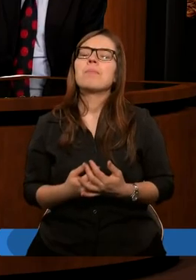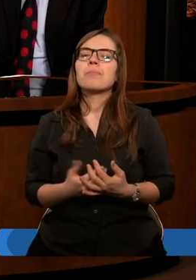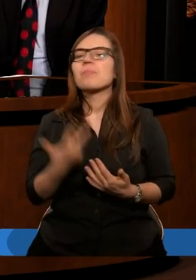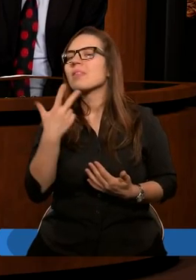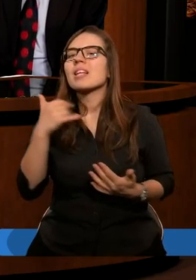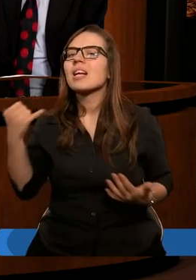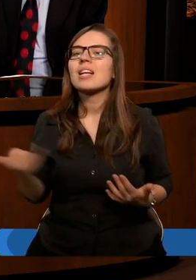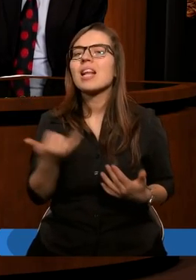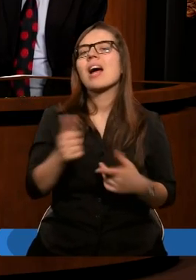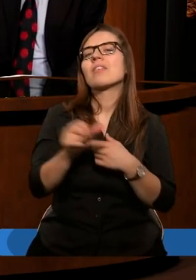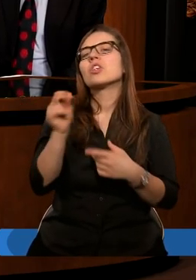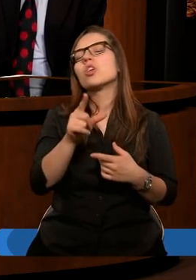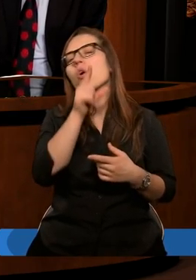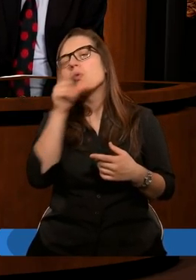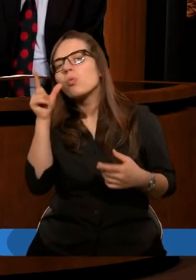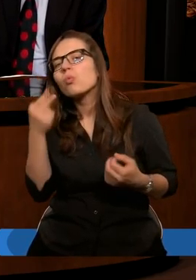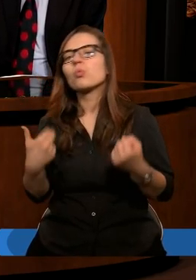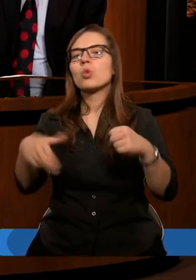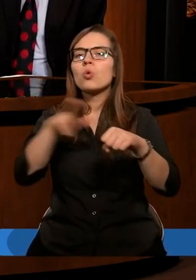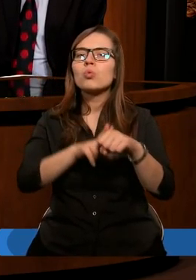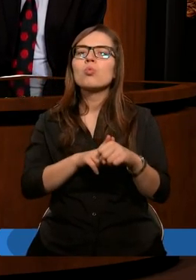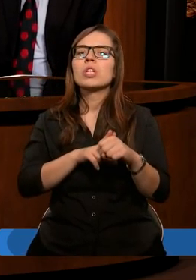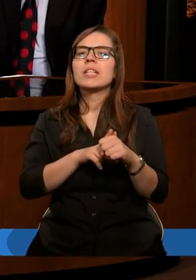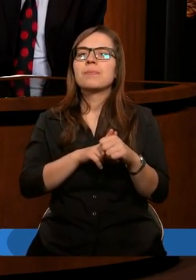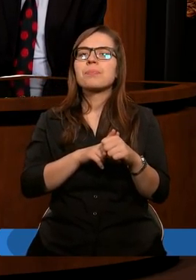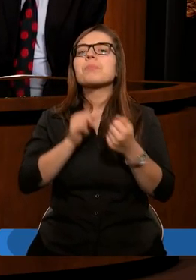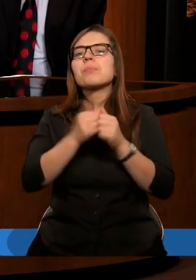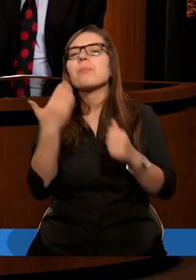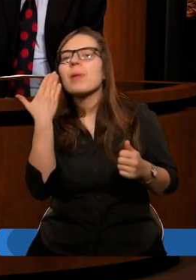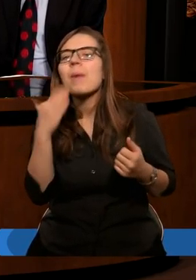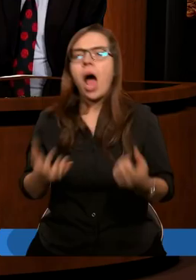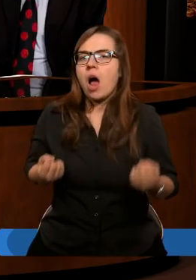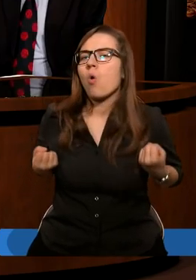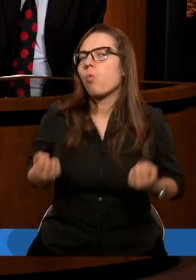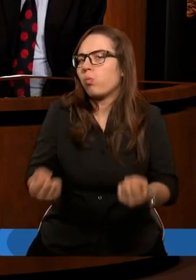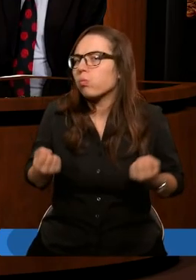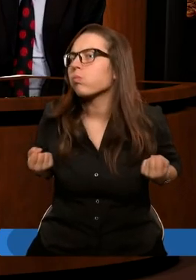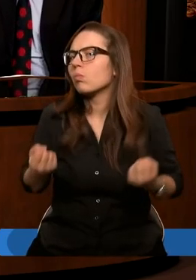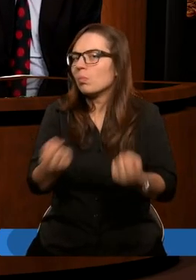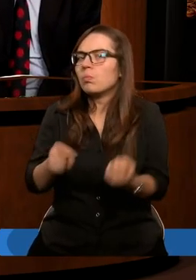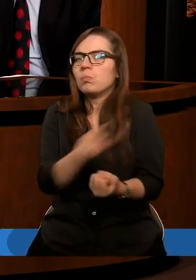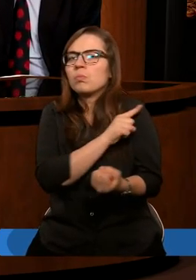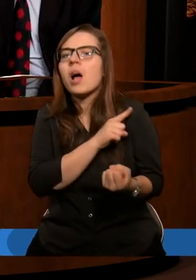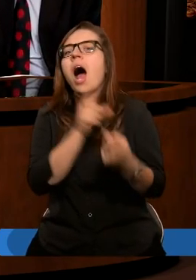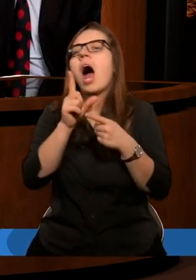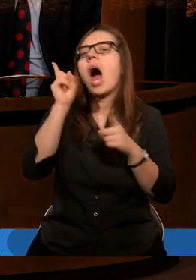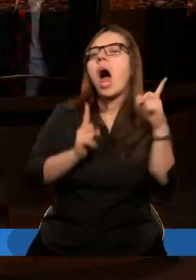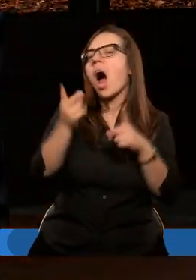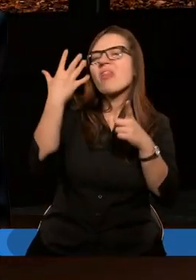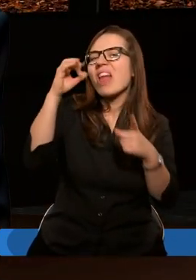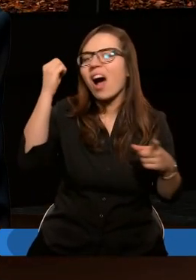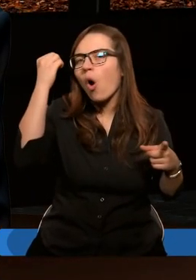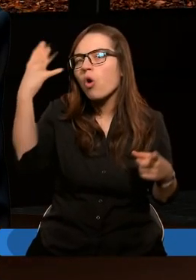Nie zawsze jest żal ludzi, którzy są bardzo gorliwi, ale nierozsądni.